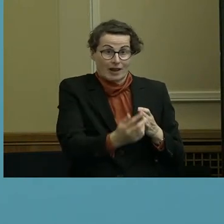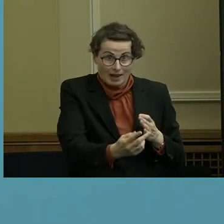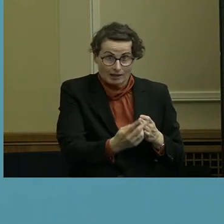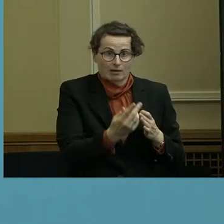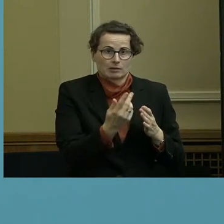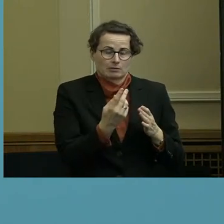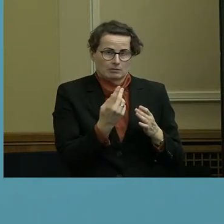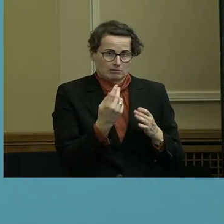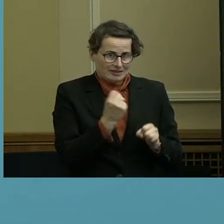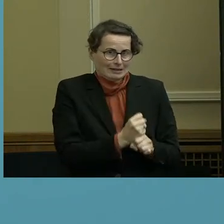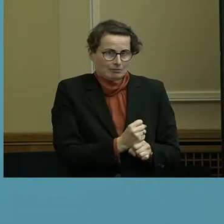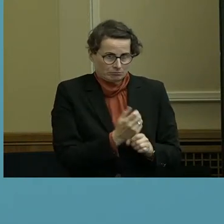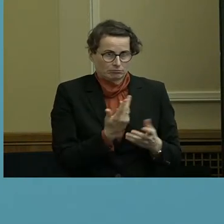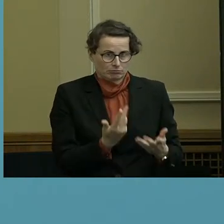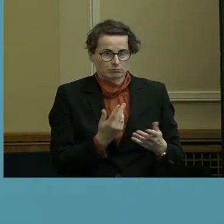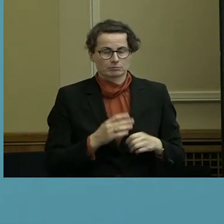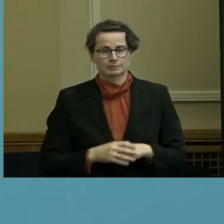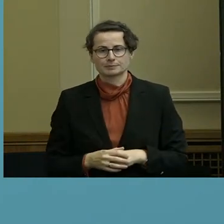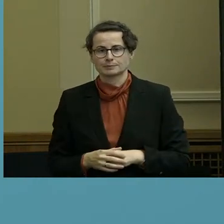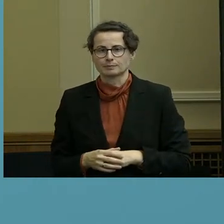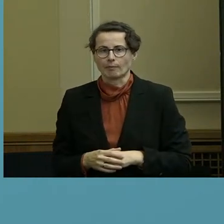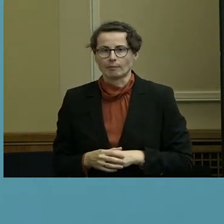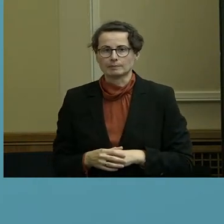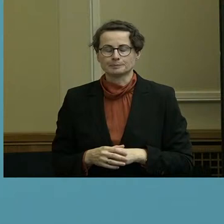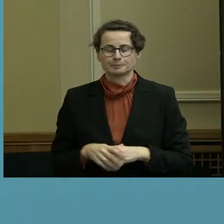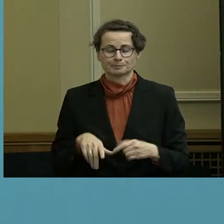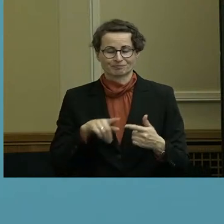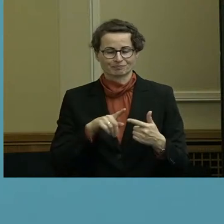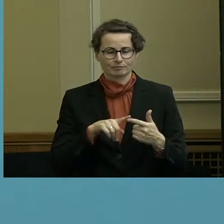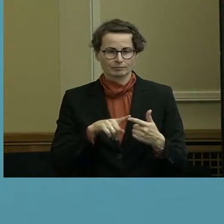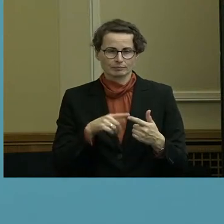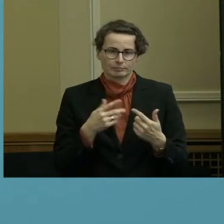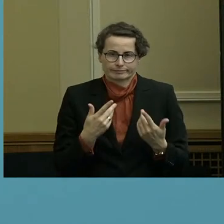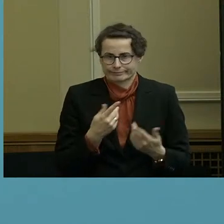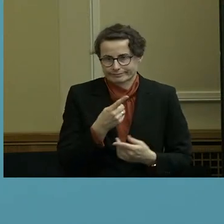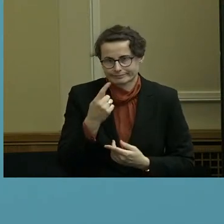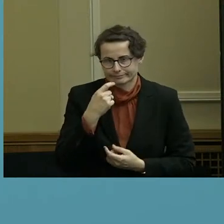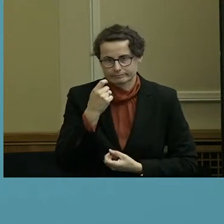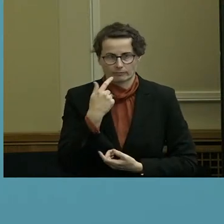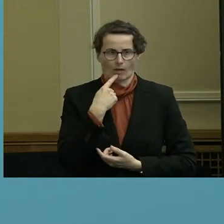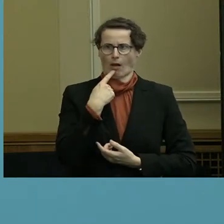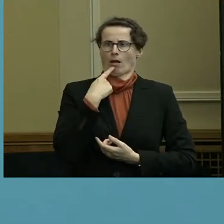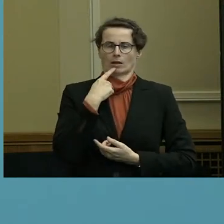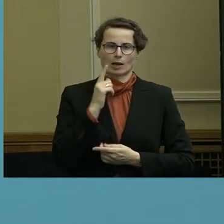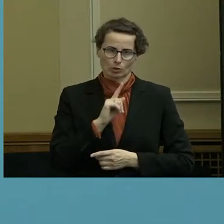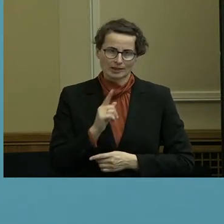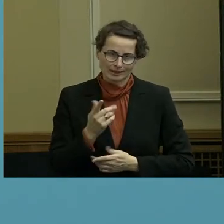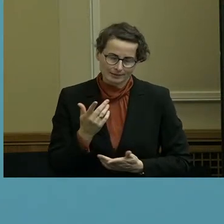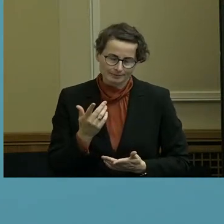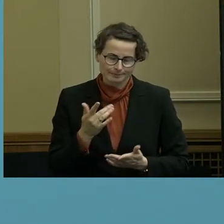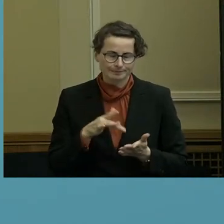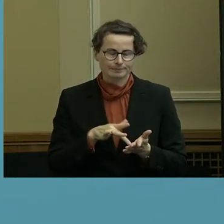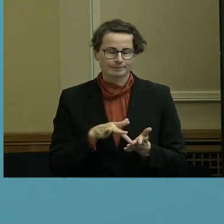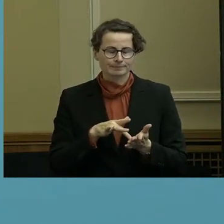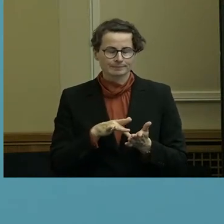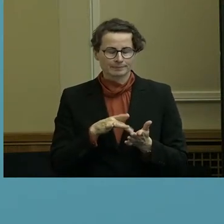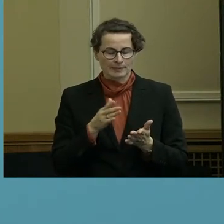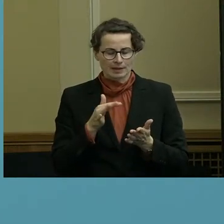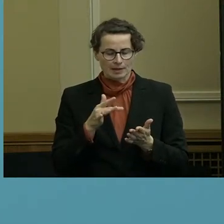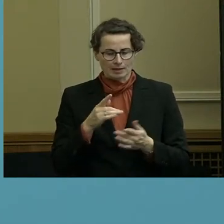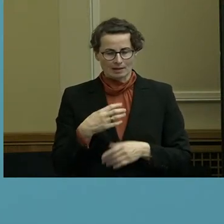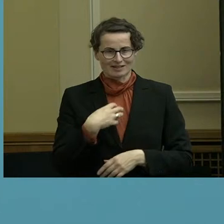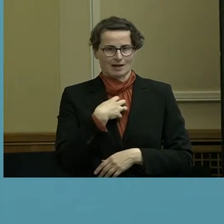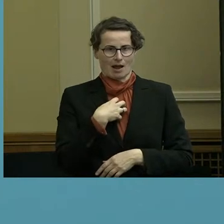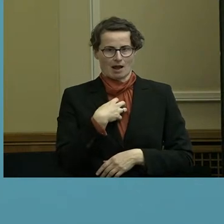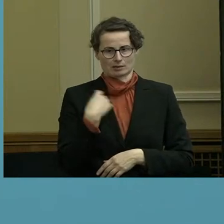will. Und dann ist es so, das wird Sie jetzt auch nicht sehr erstaunen, das hat ja auch der